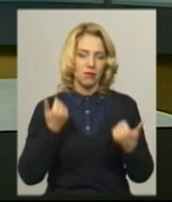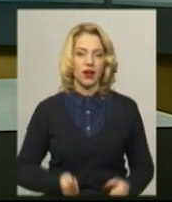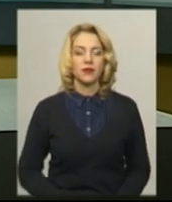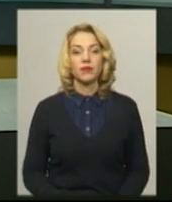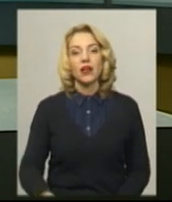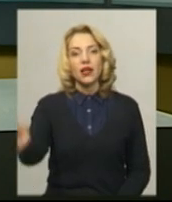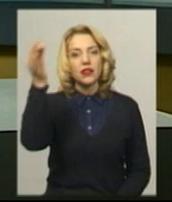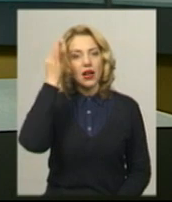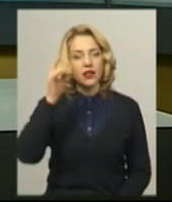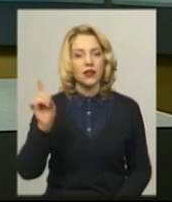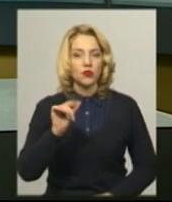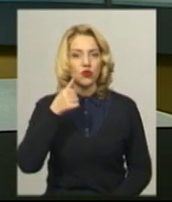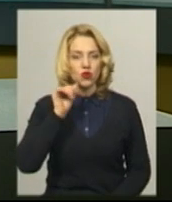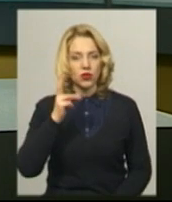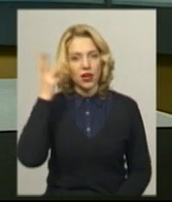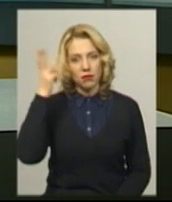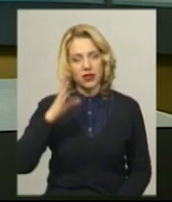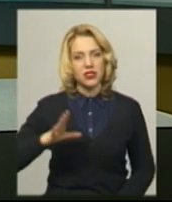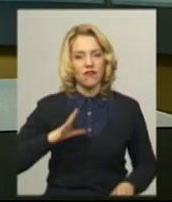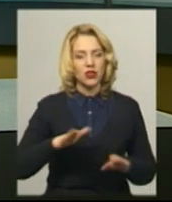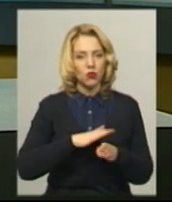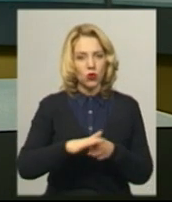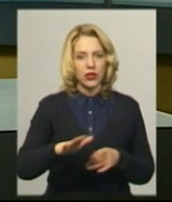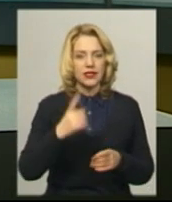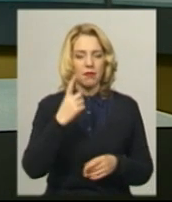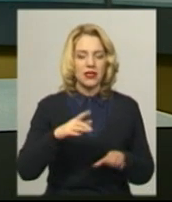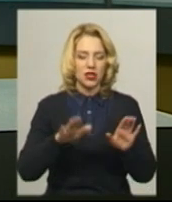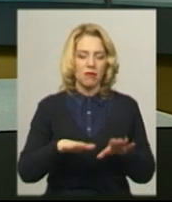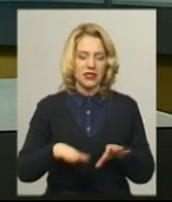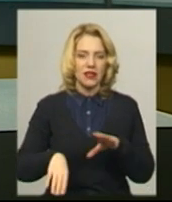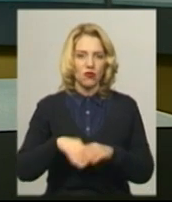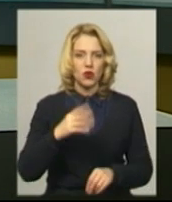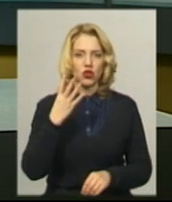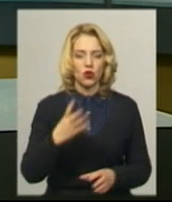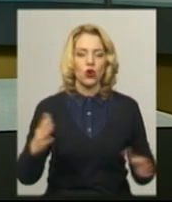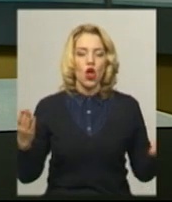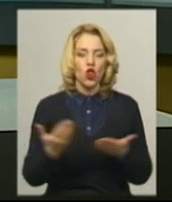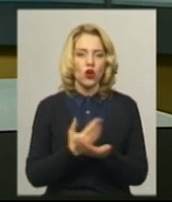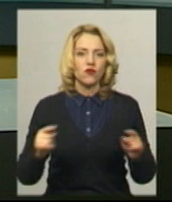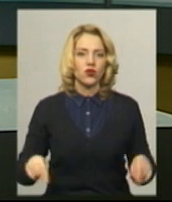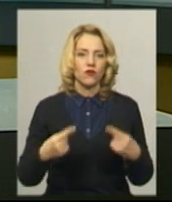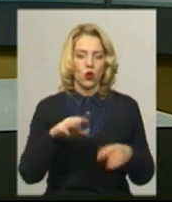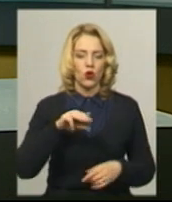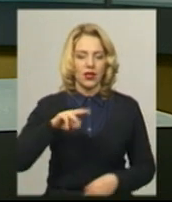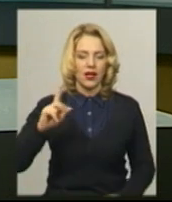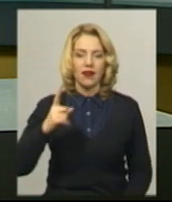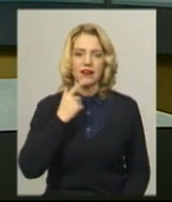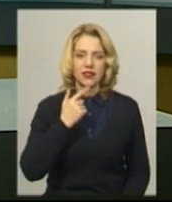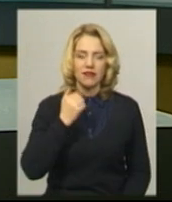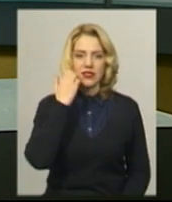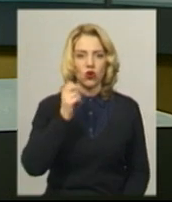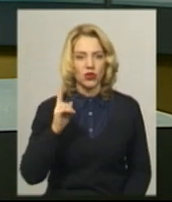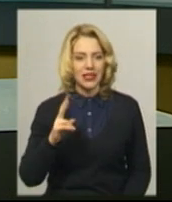Нагадаємо, вчора на Хмельниччині відбулися перші місцеві вибори в чотирьох новостворених ОТГ Красилівського, Старокостянтинівського,